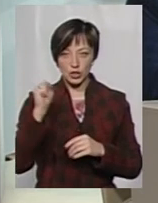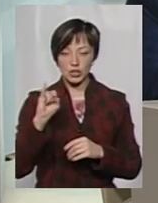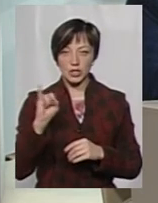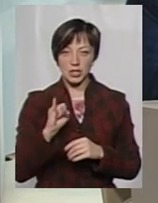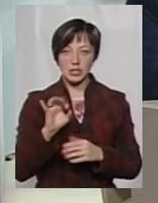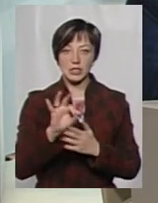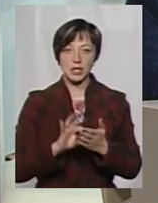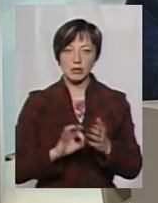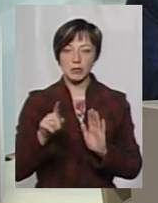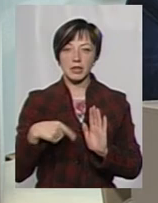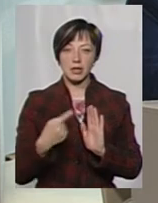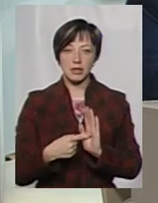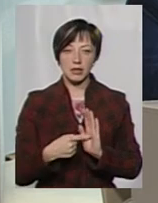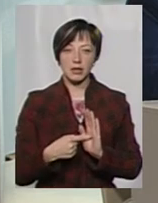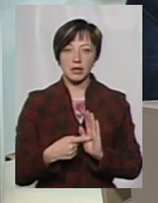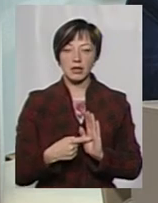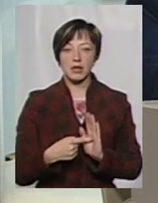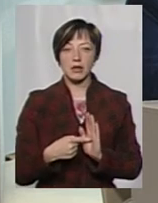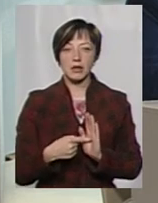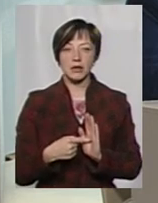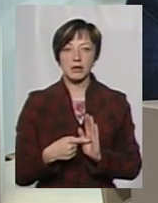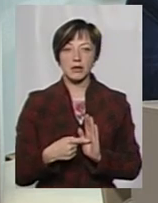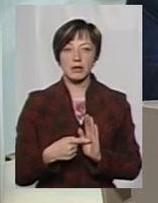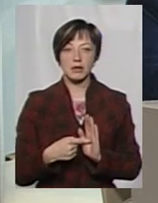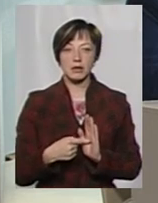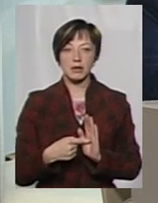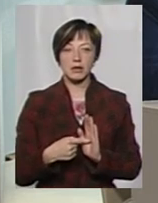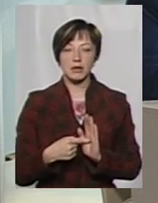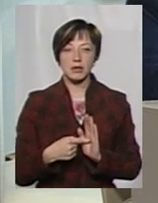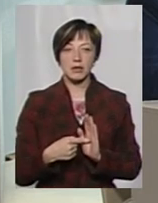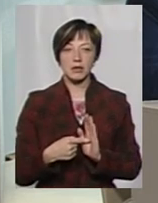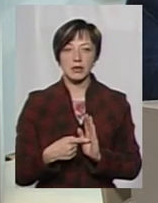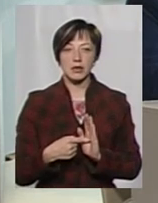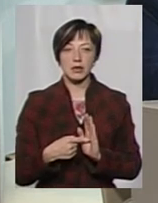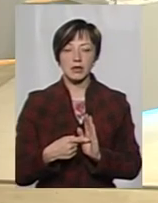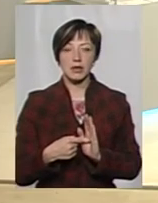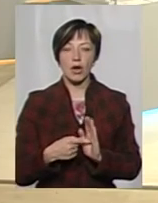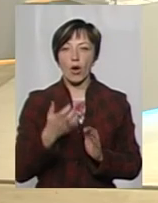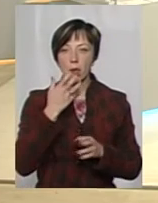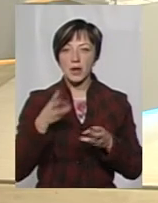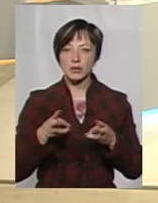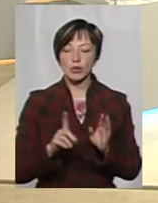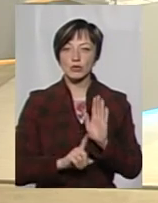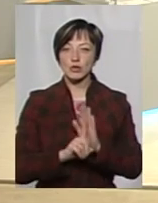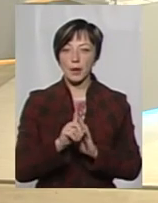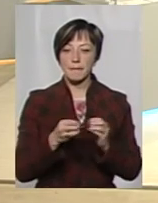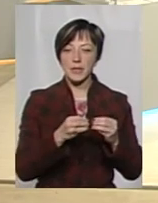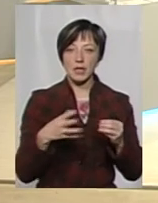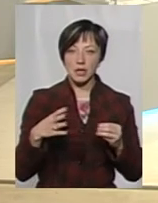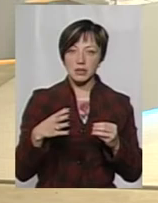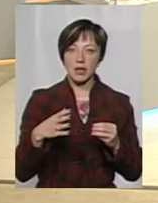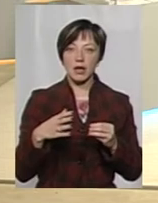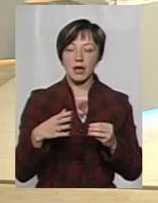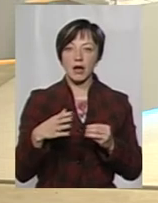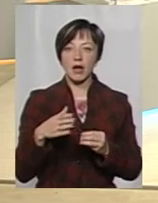І тут же далі є питання на цю тему від Ірини Хижої. Вона говорить, що опалювальний сезон має розпочатися 15-го.